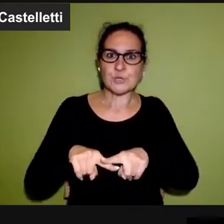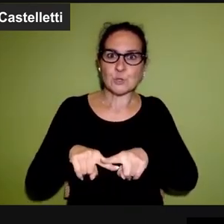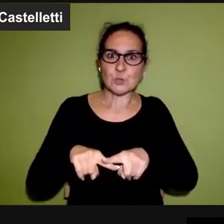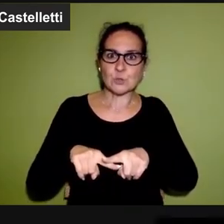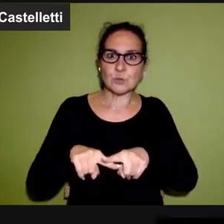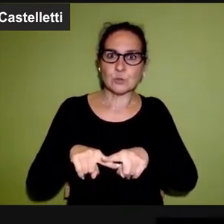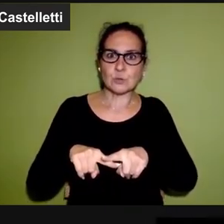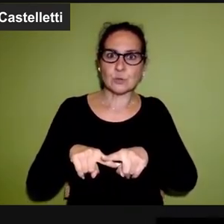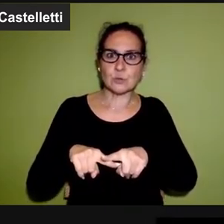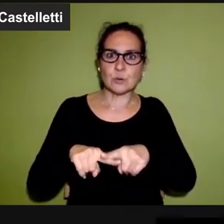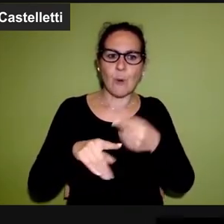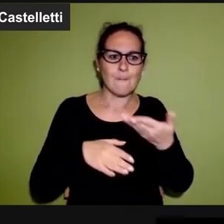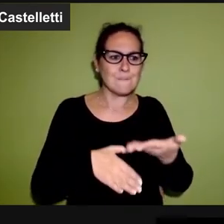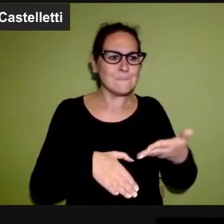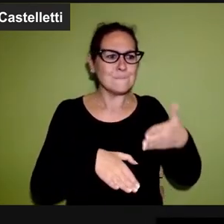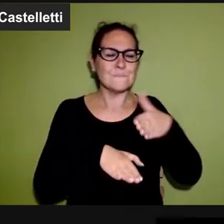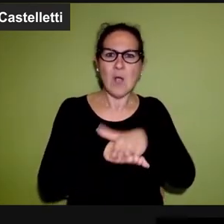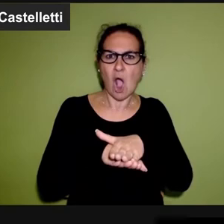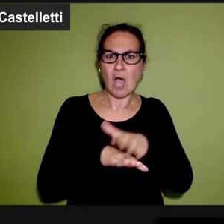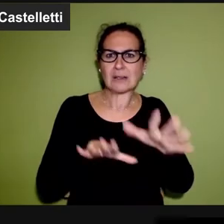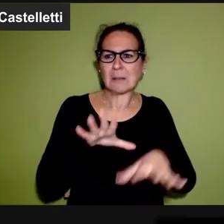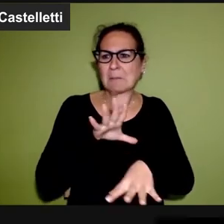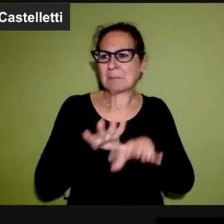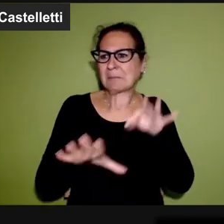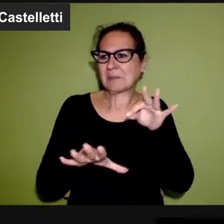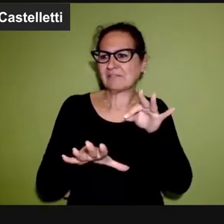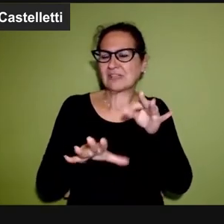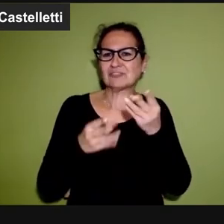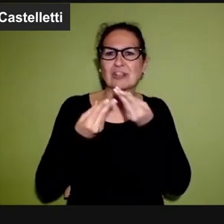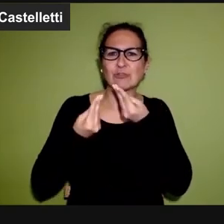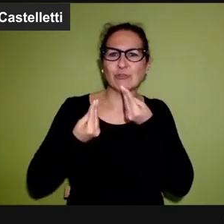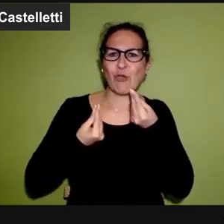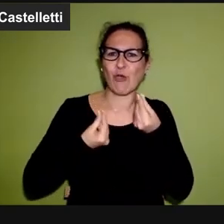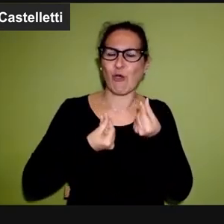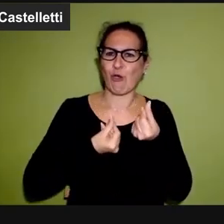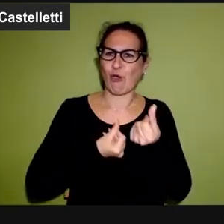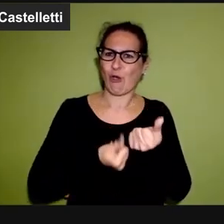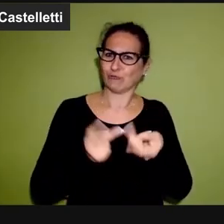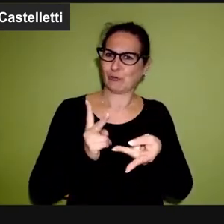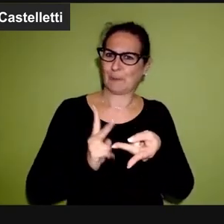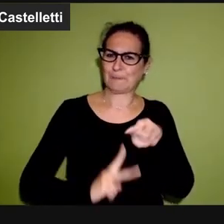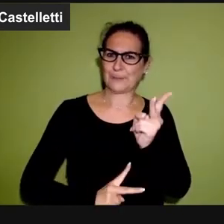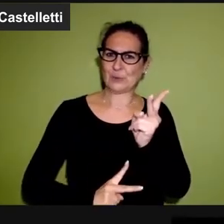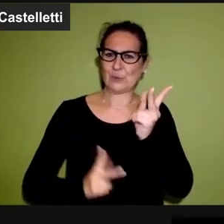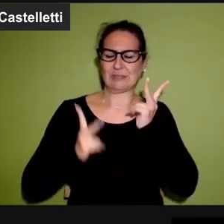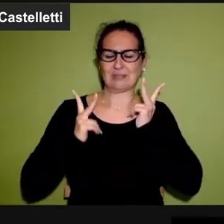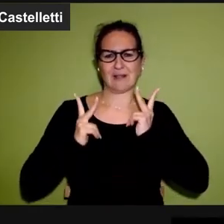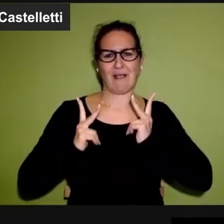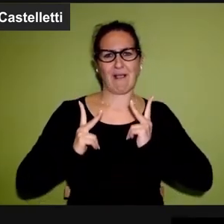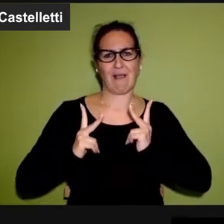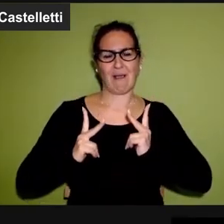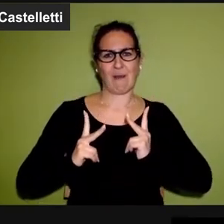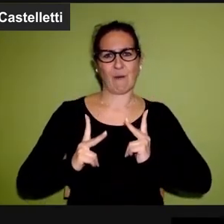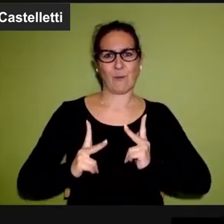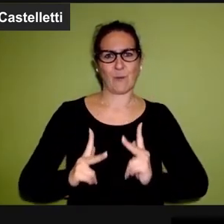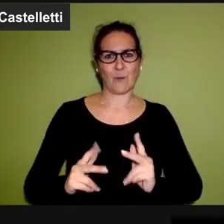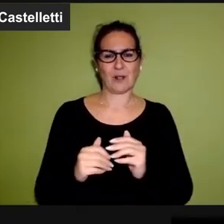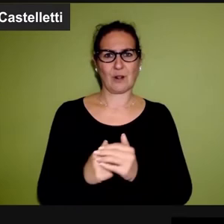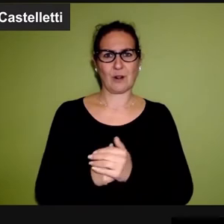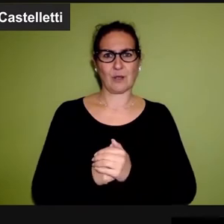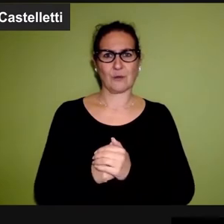anche l'orrore di una morte che avrebbero preferito avvenisse tranquillamente,